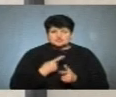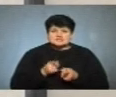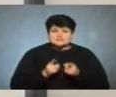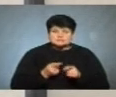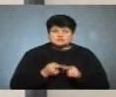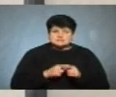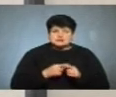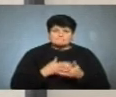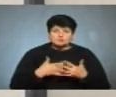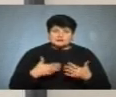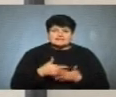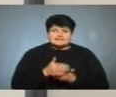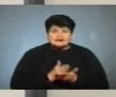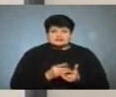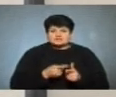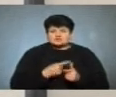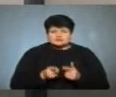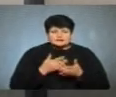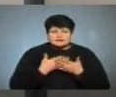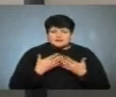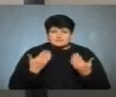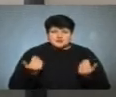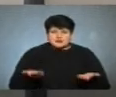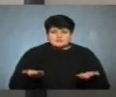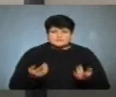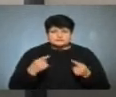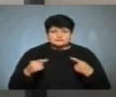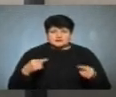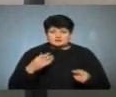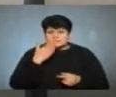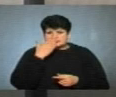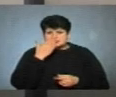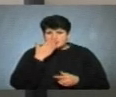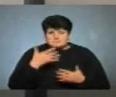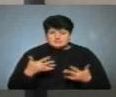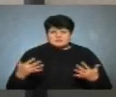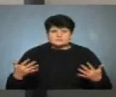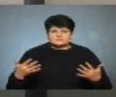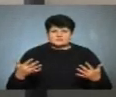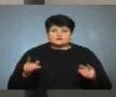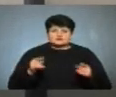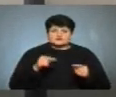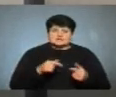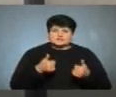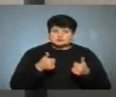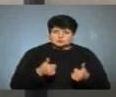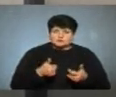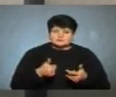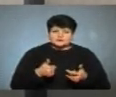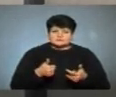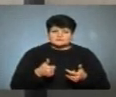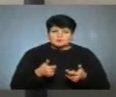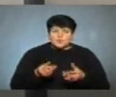продукція якісна, чи вона не має побічних запахів, і що вона добре і герметично